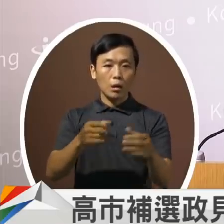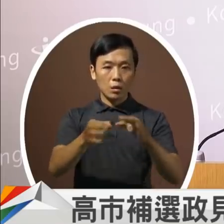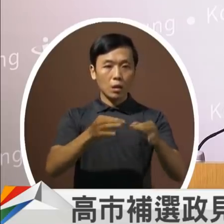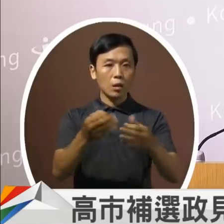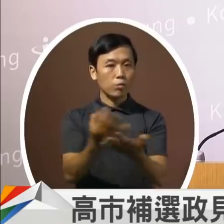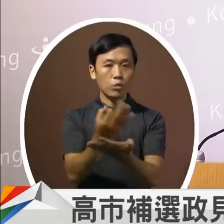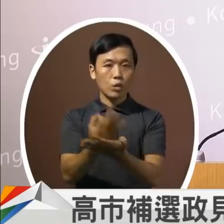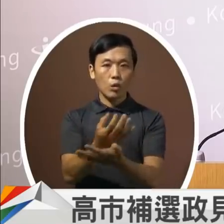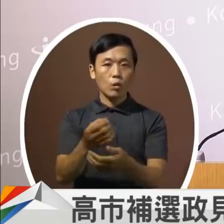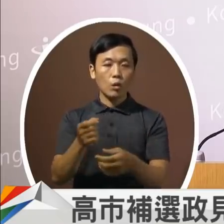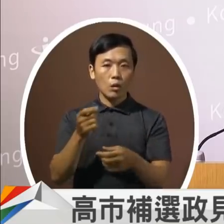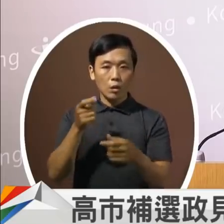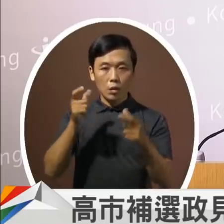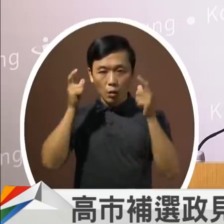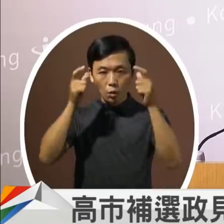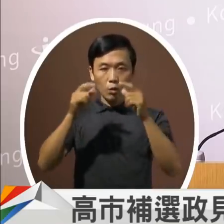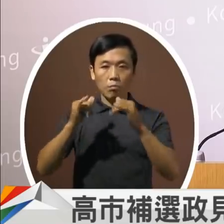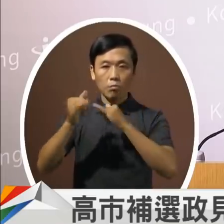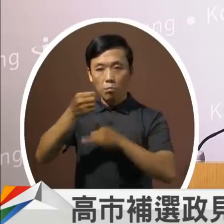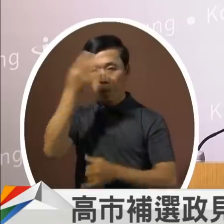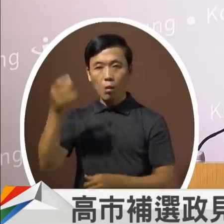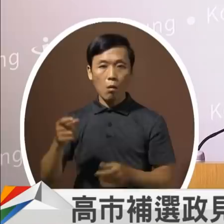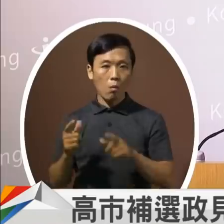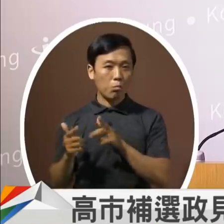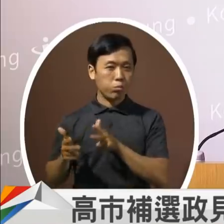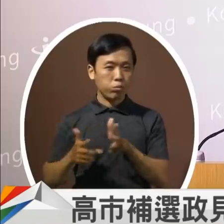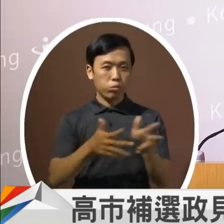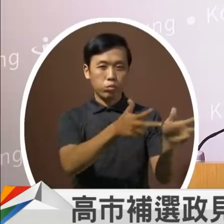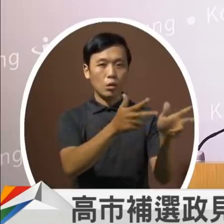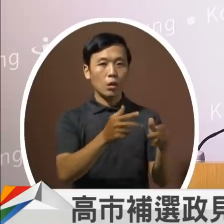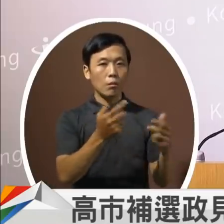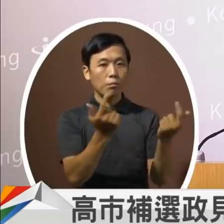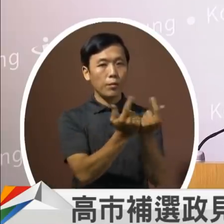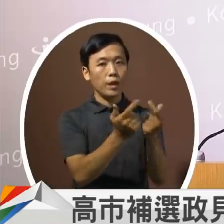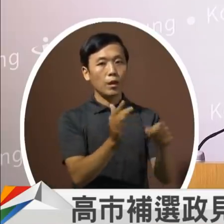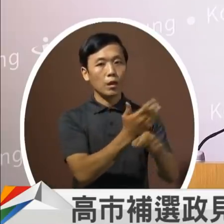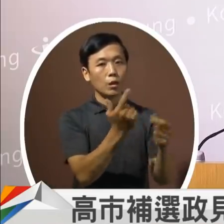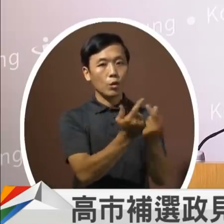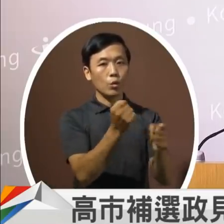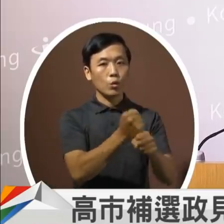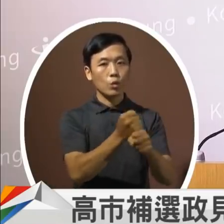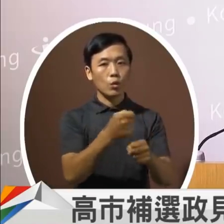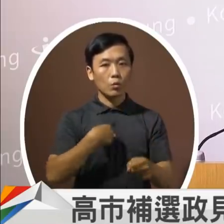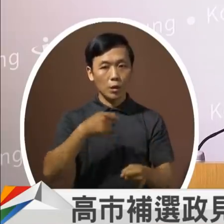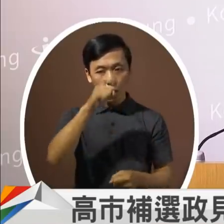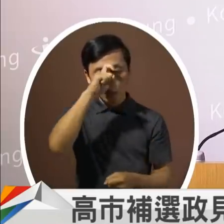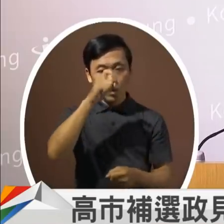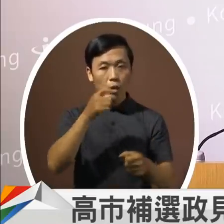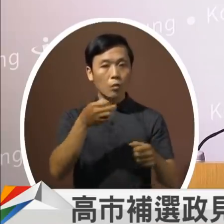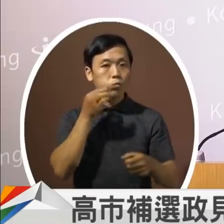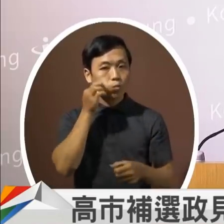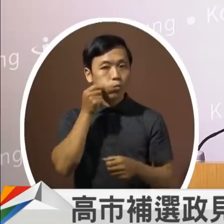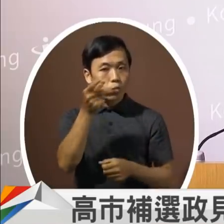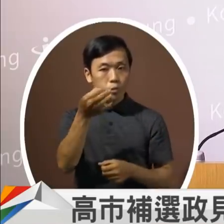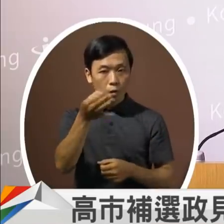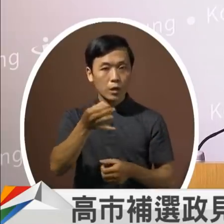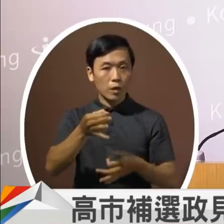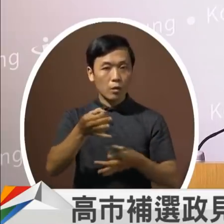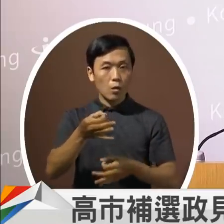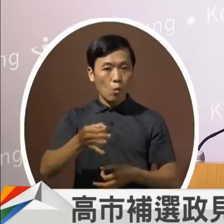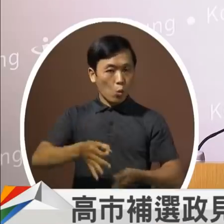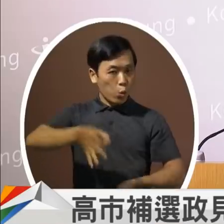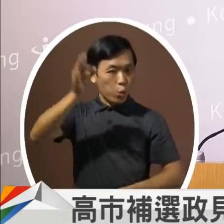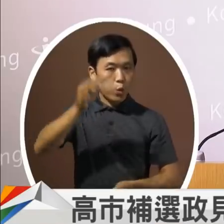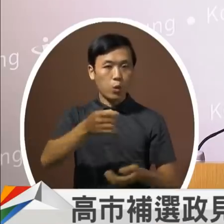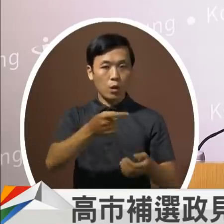青年逐高薪而北漂所以人民加薪的目标我们要让高薪科技产业高薪服务业来进驻并